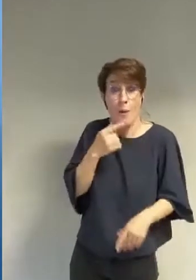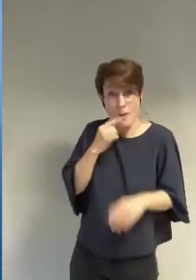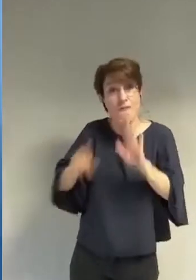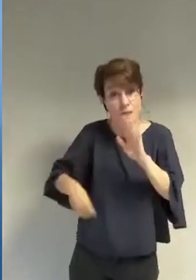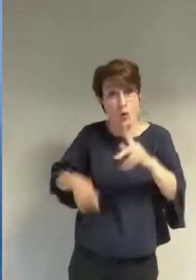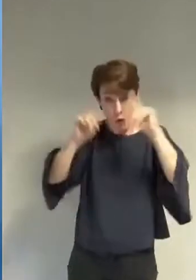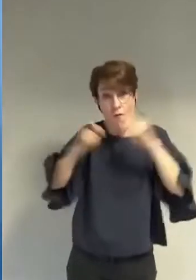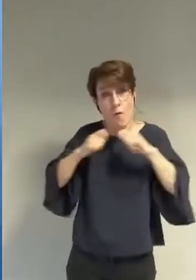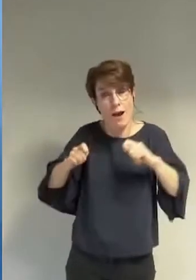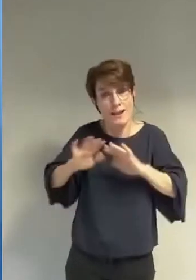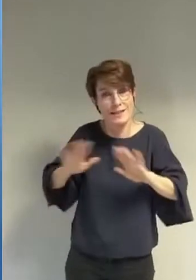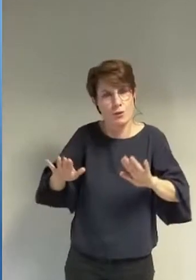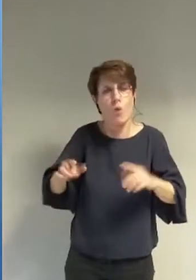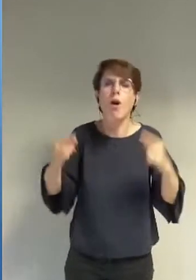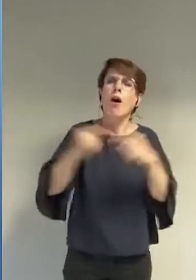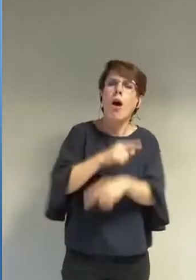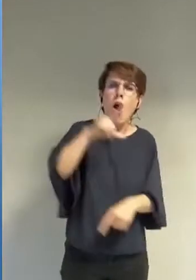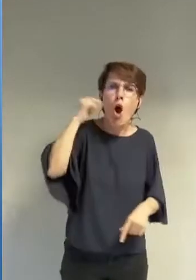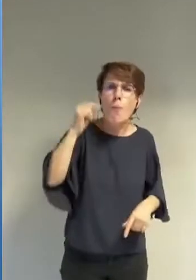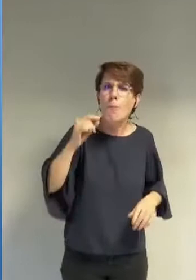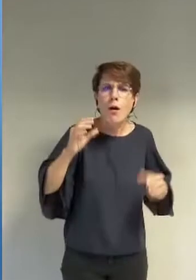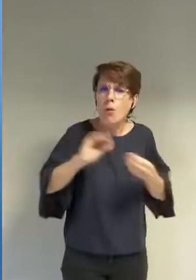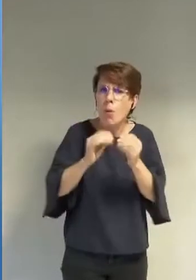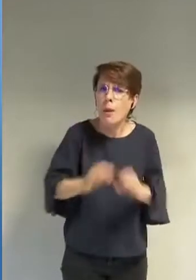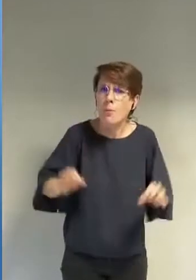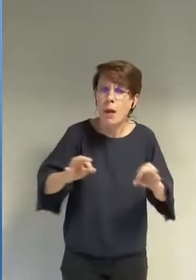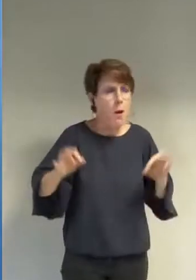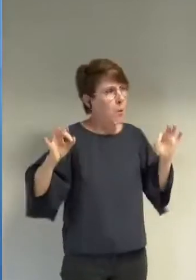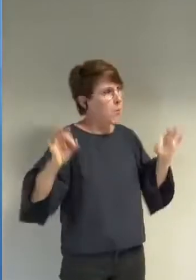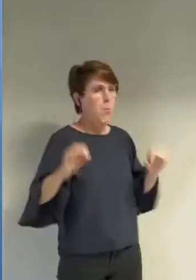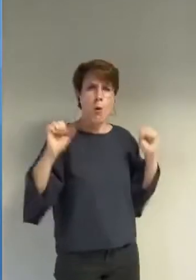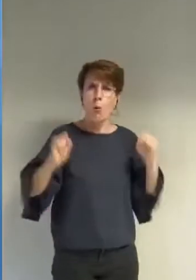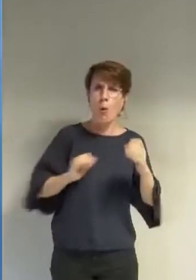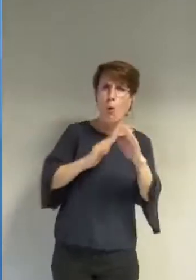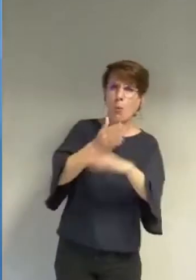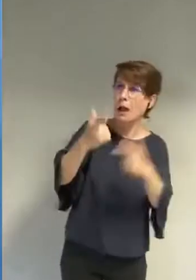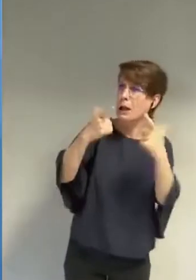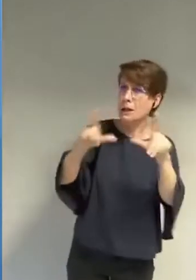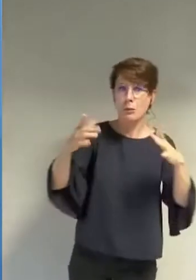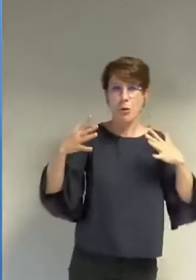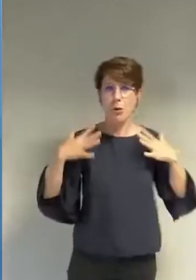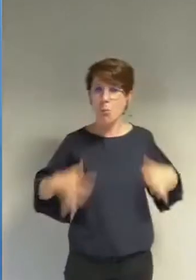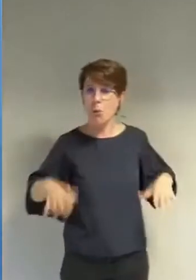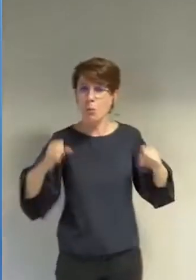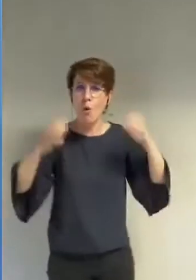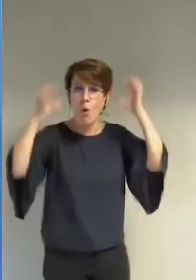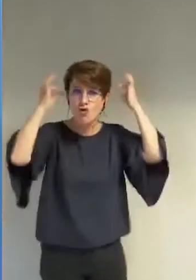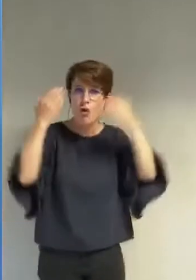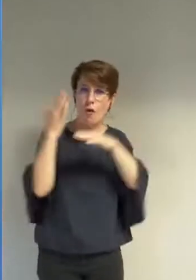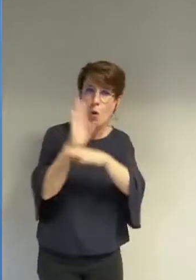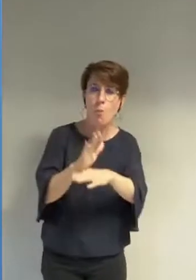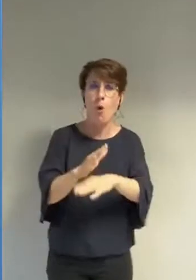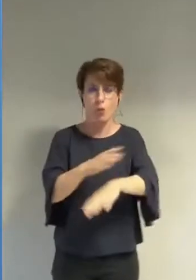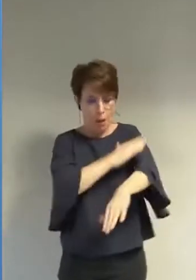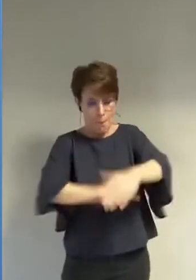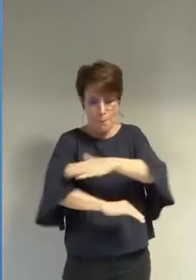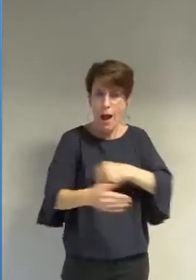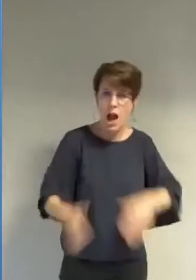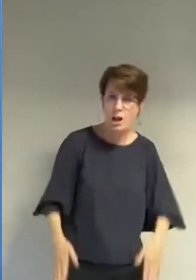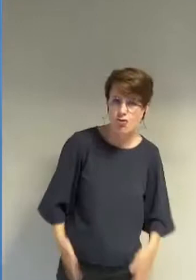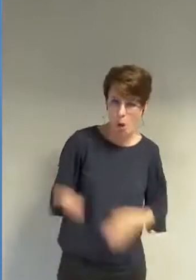ils n pas de problème de dignité ou de respectabilité ils peuvent montrer leur chevelure leur cou leurs jambes et leurs bras